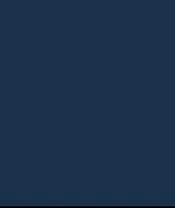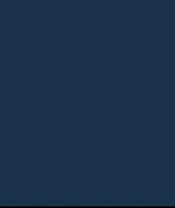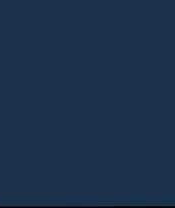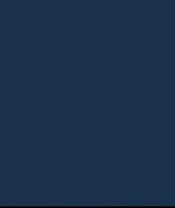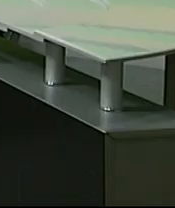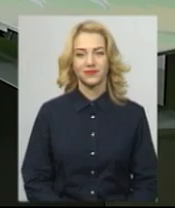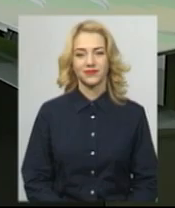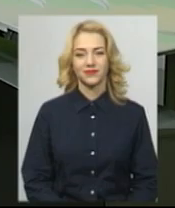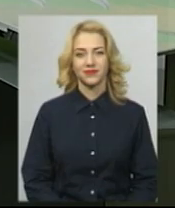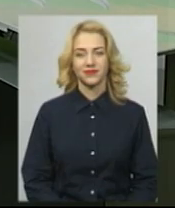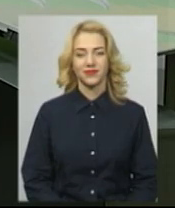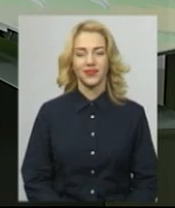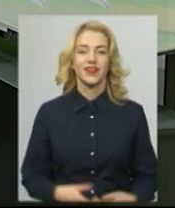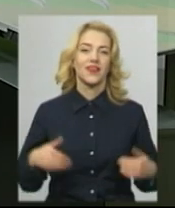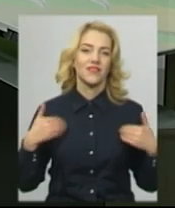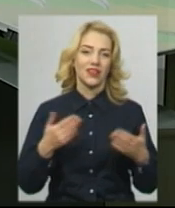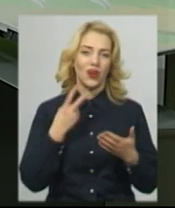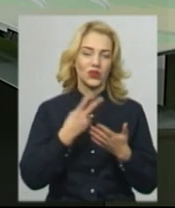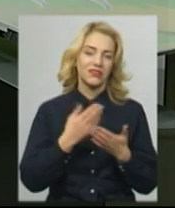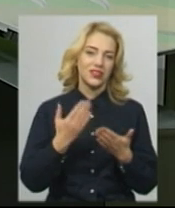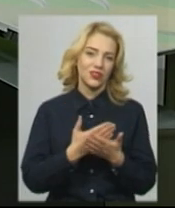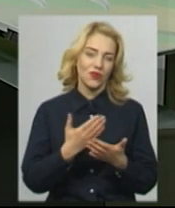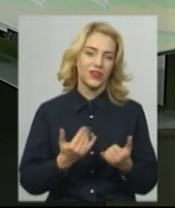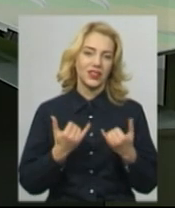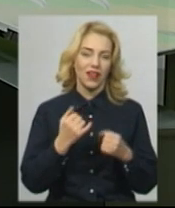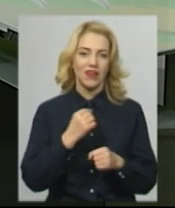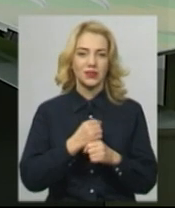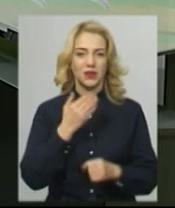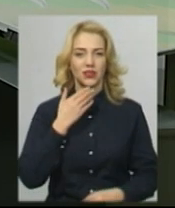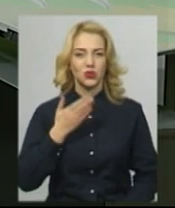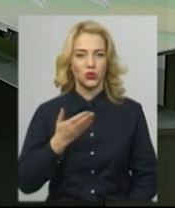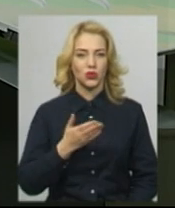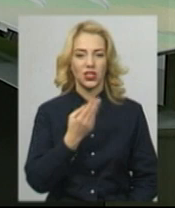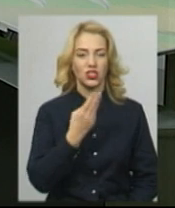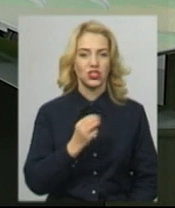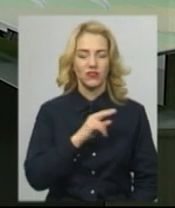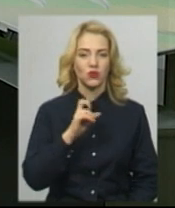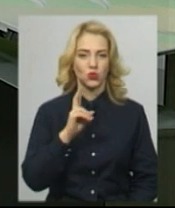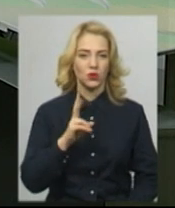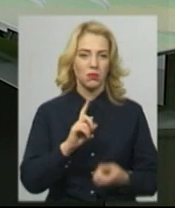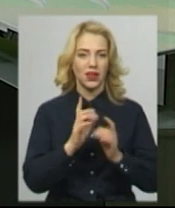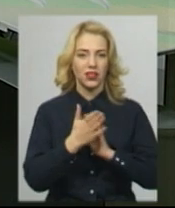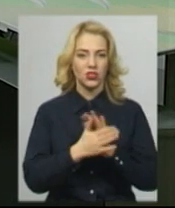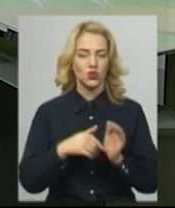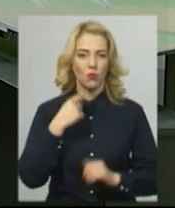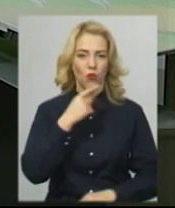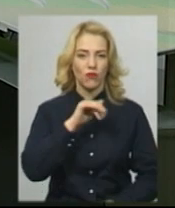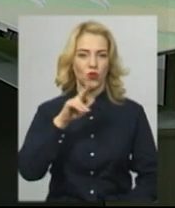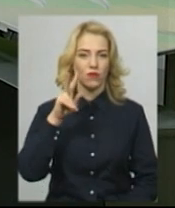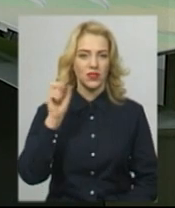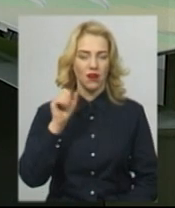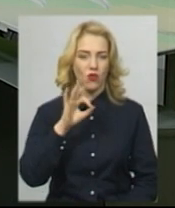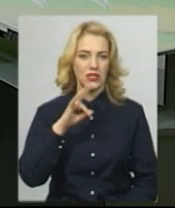Музика Вітаю в ефірі новини. У студії для вас працюють ведуча Катерина Шевчук, на жест умову перекладає Оксана Фіновська.